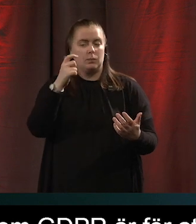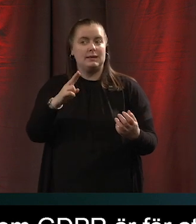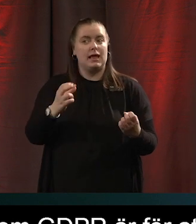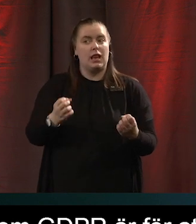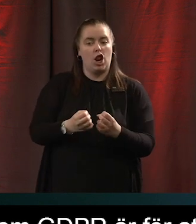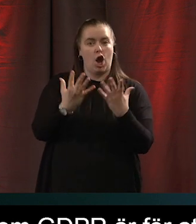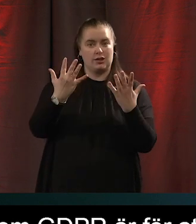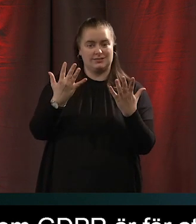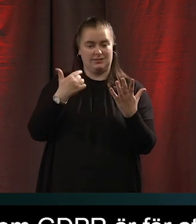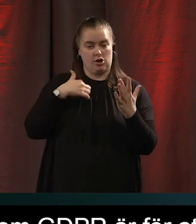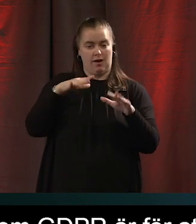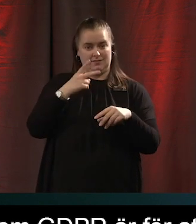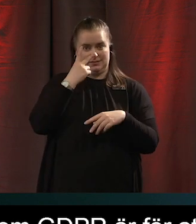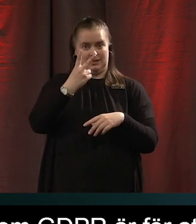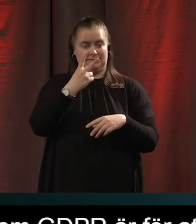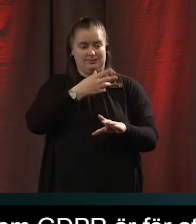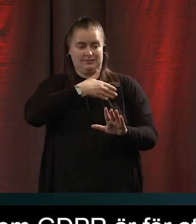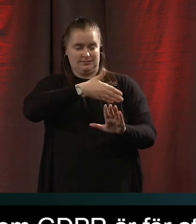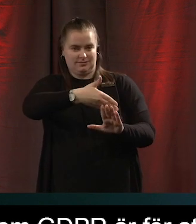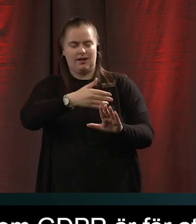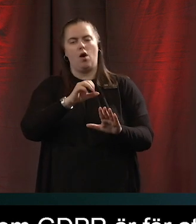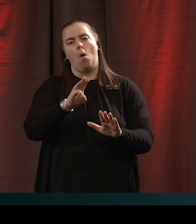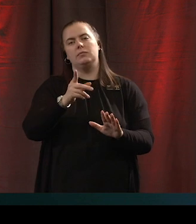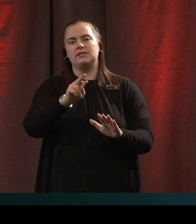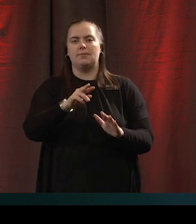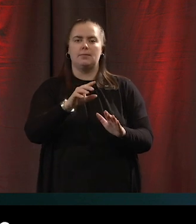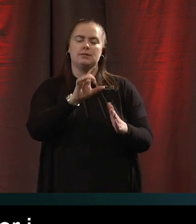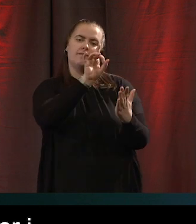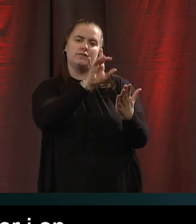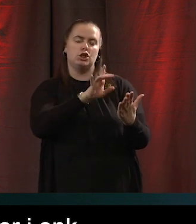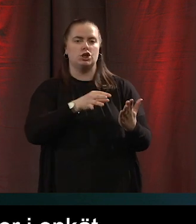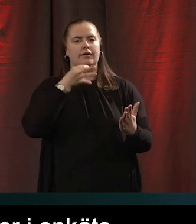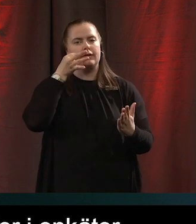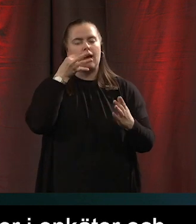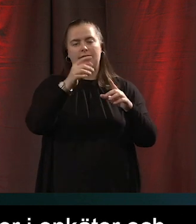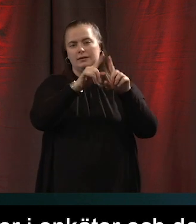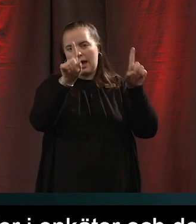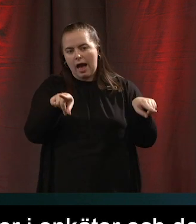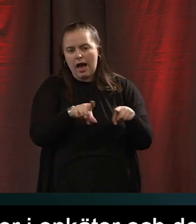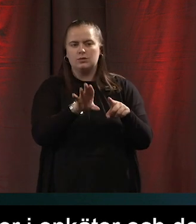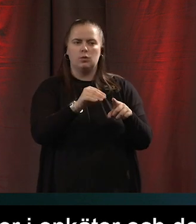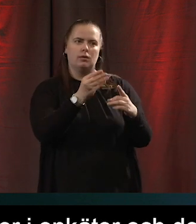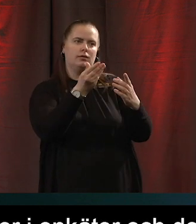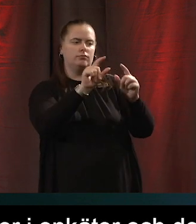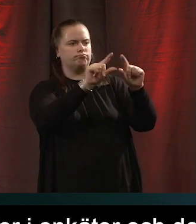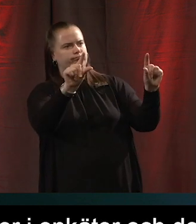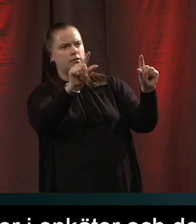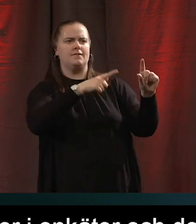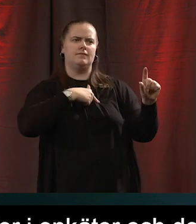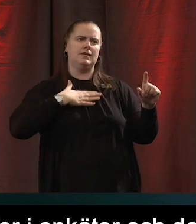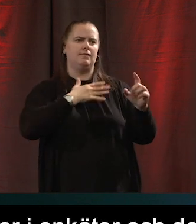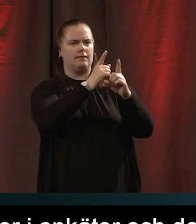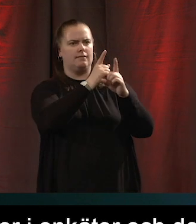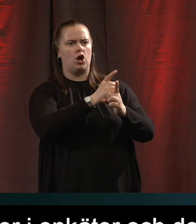lösningen sett hittills har varit enkäter och det står att vi vill lyda lagen om GDPR och därför